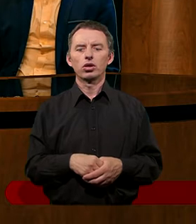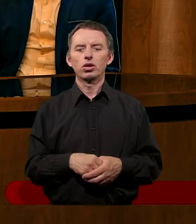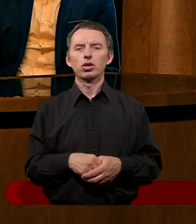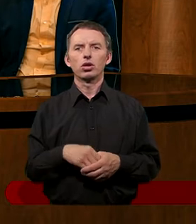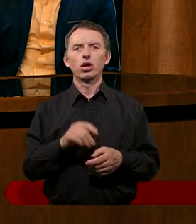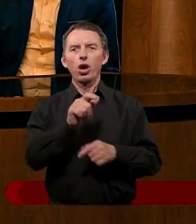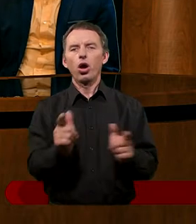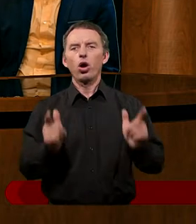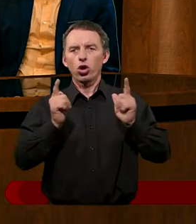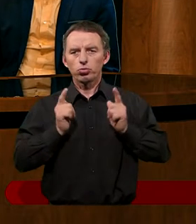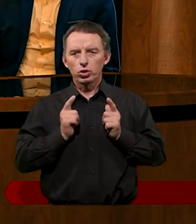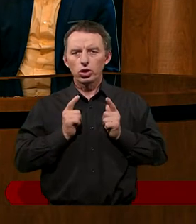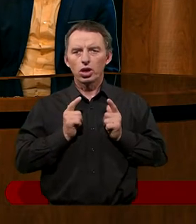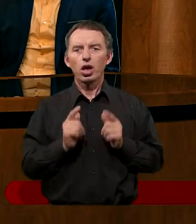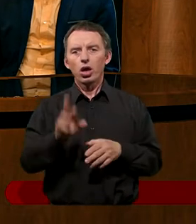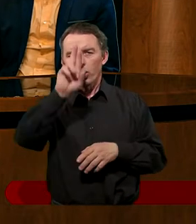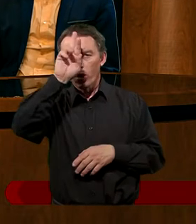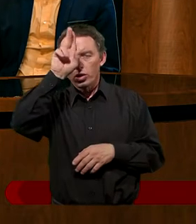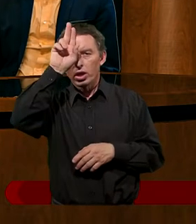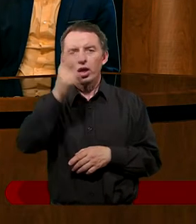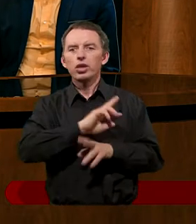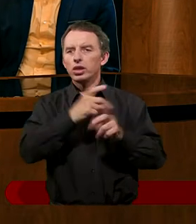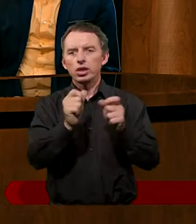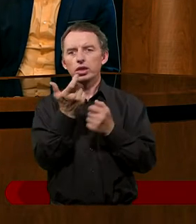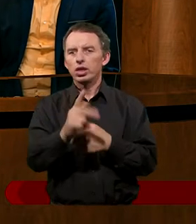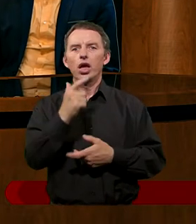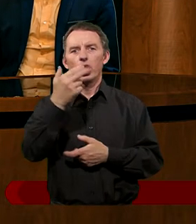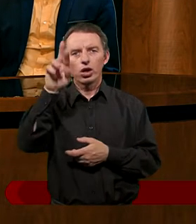odpoczynek to kojarzy się z nic nierobieniem.